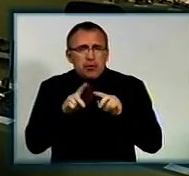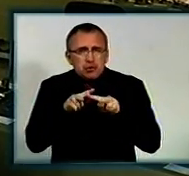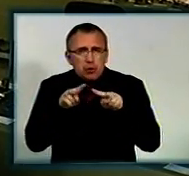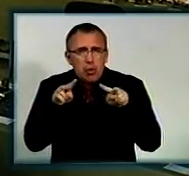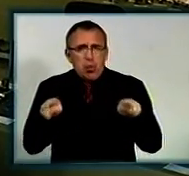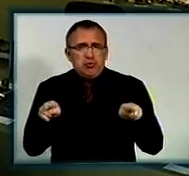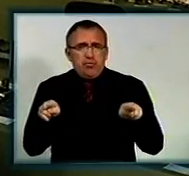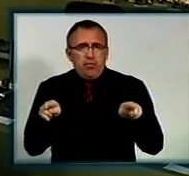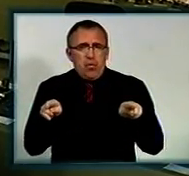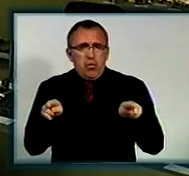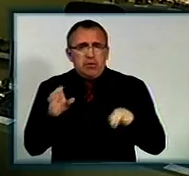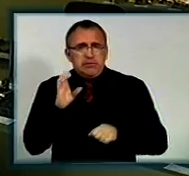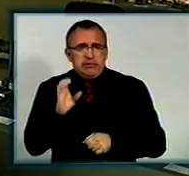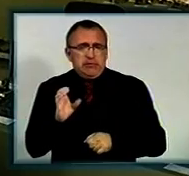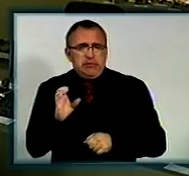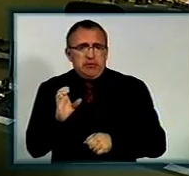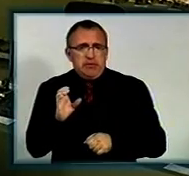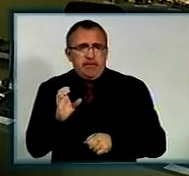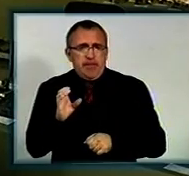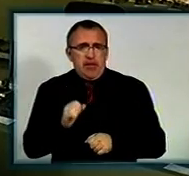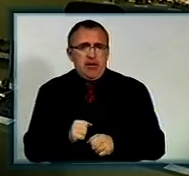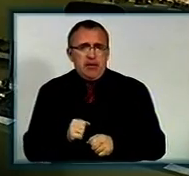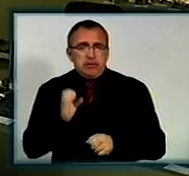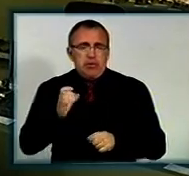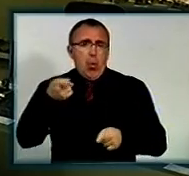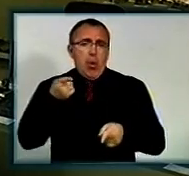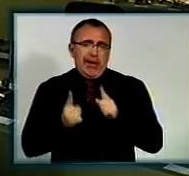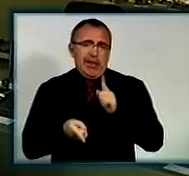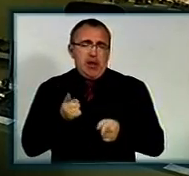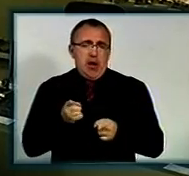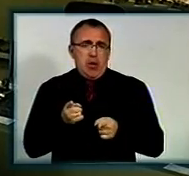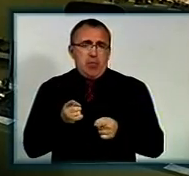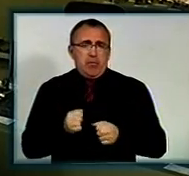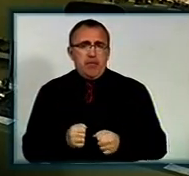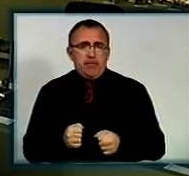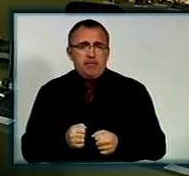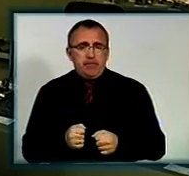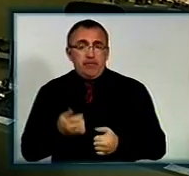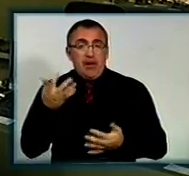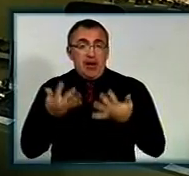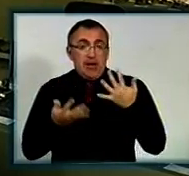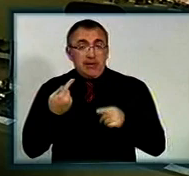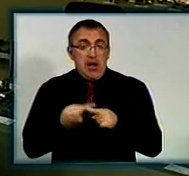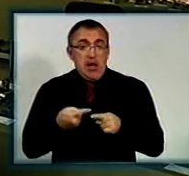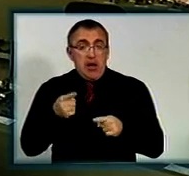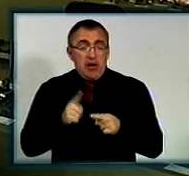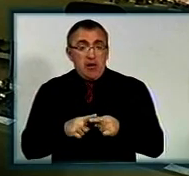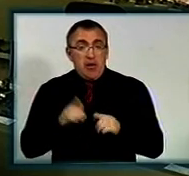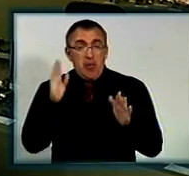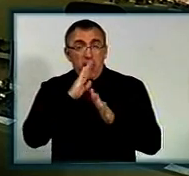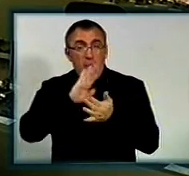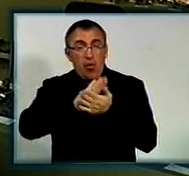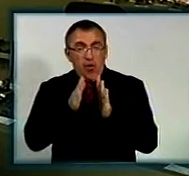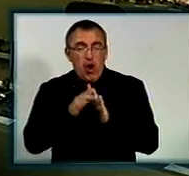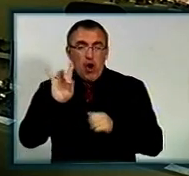з оригіналом. Тобто, якщо це погодні умови, яка